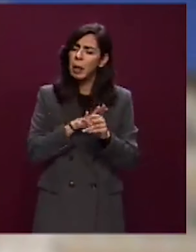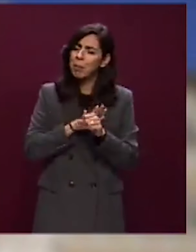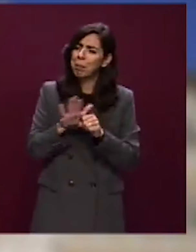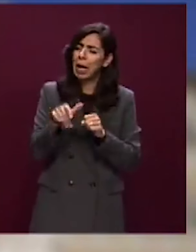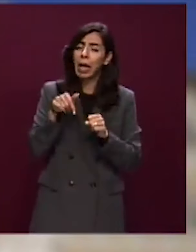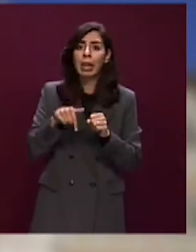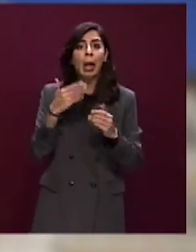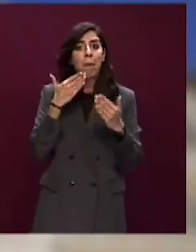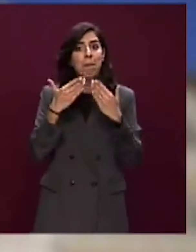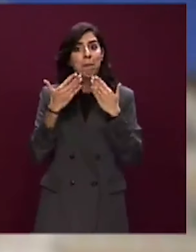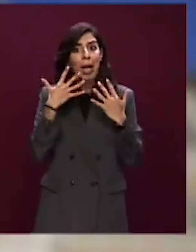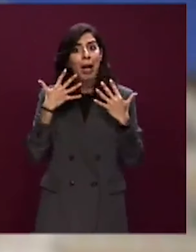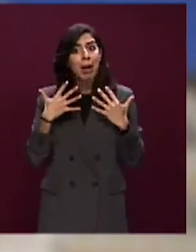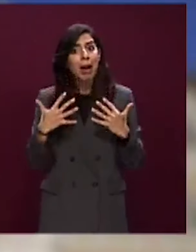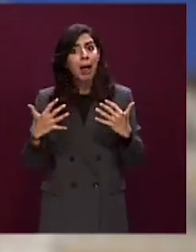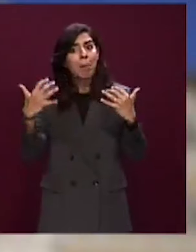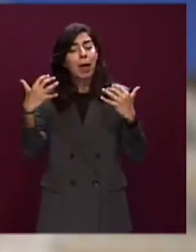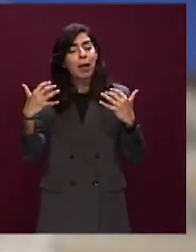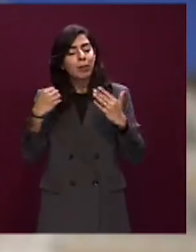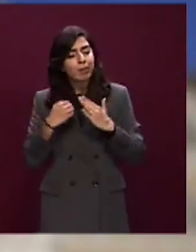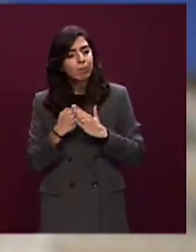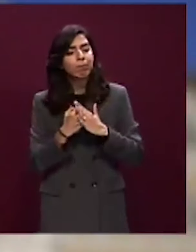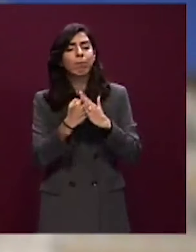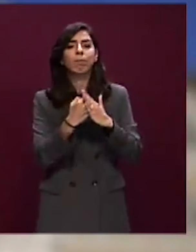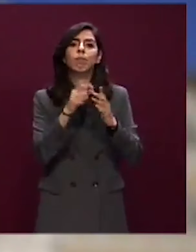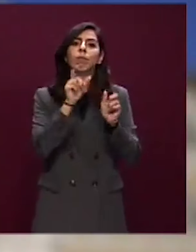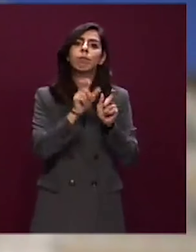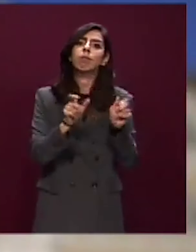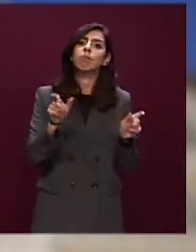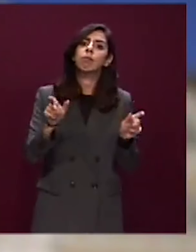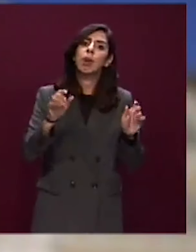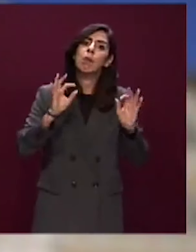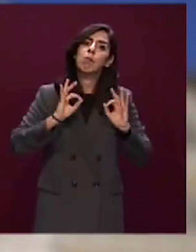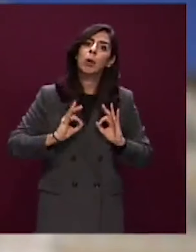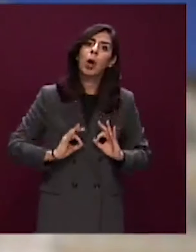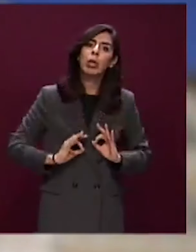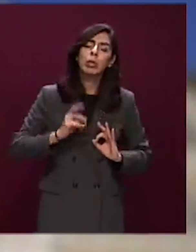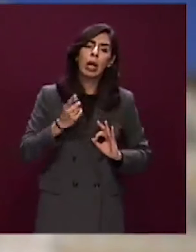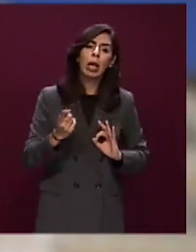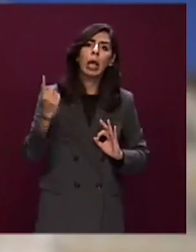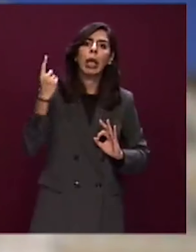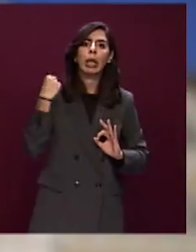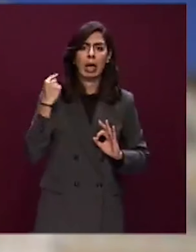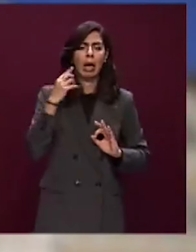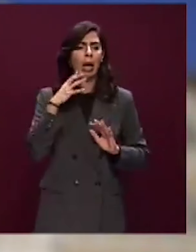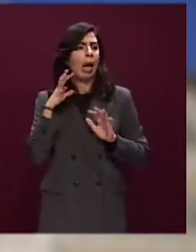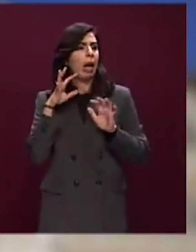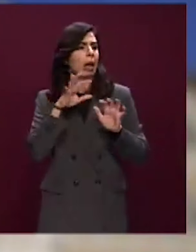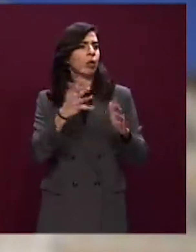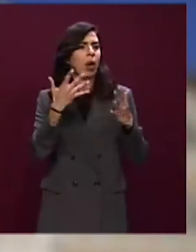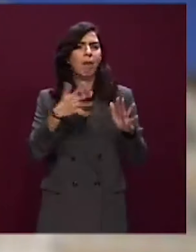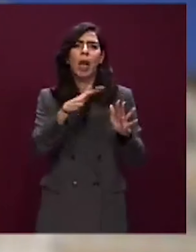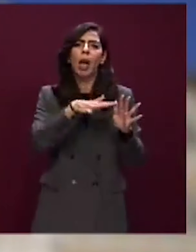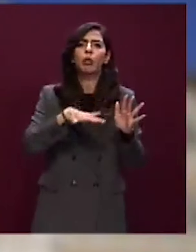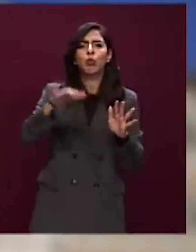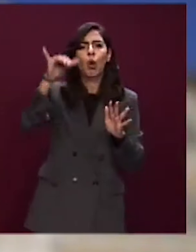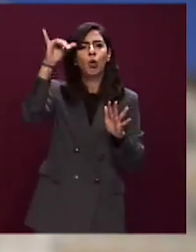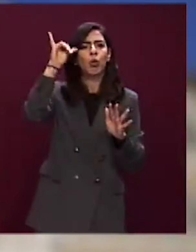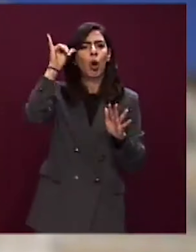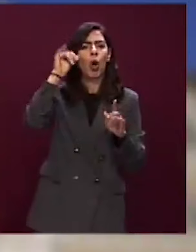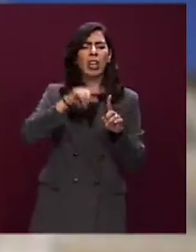Parlamento nei confronti di quegli agenti che ieri sono stati aggrediti a Torino in modo